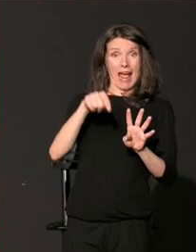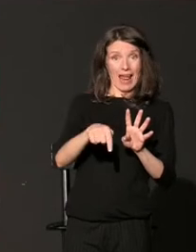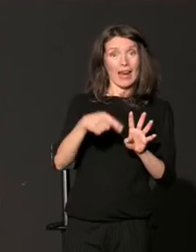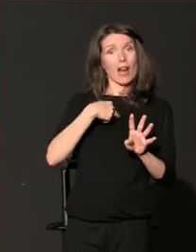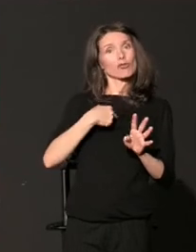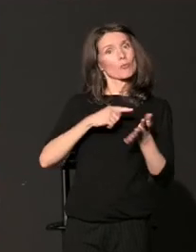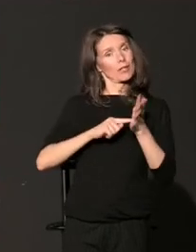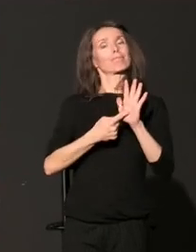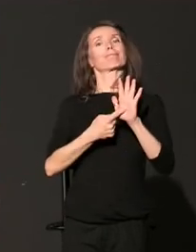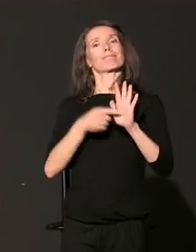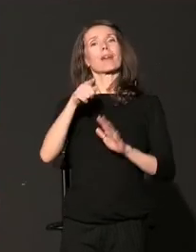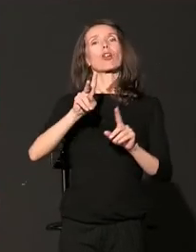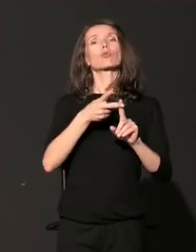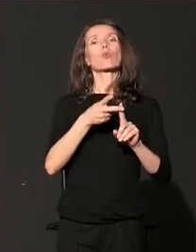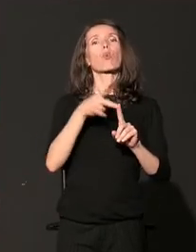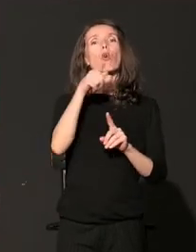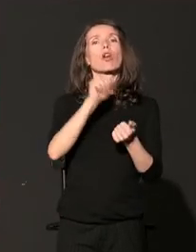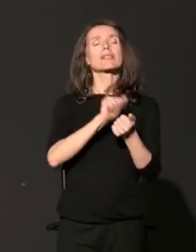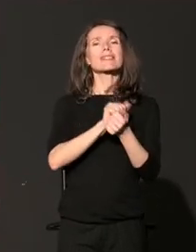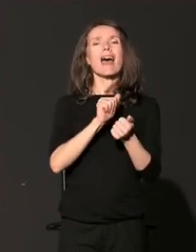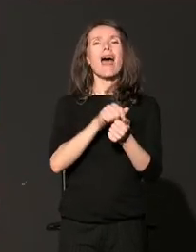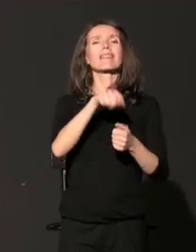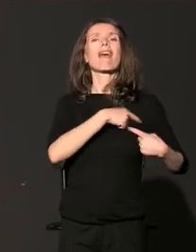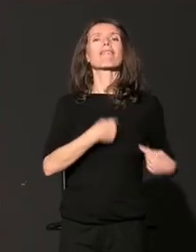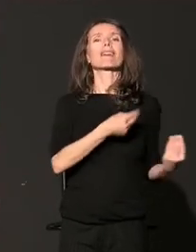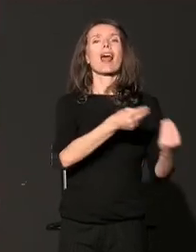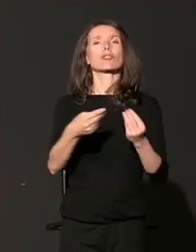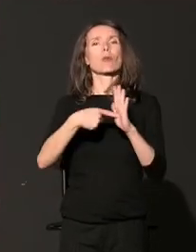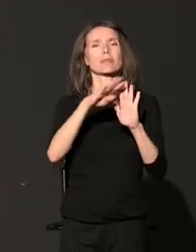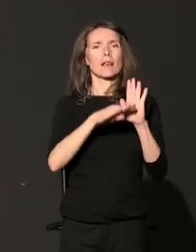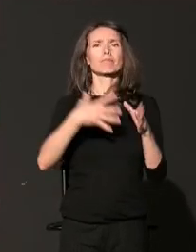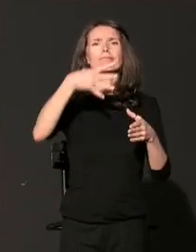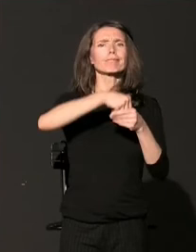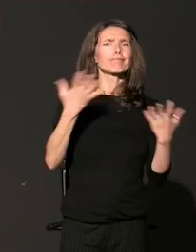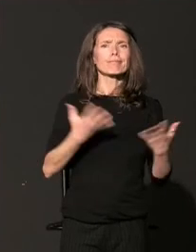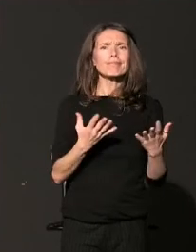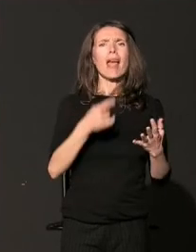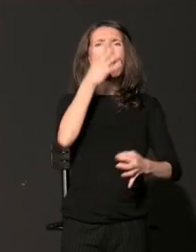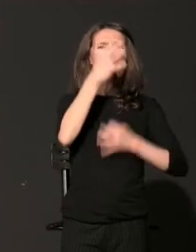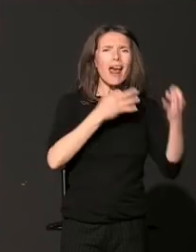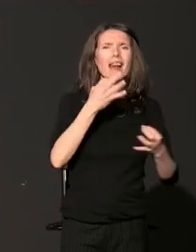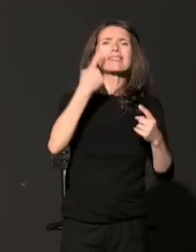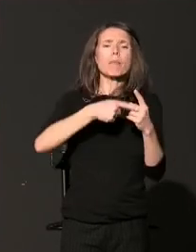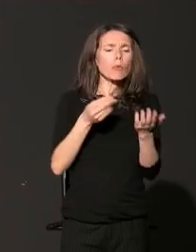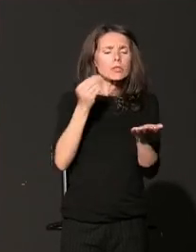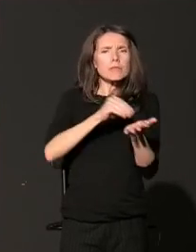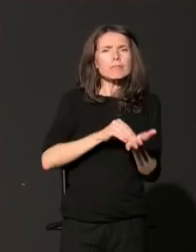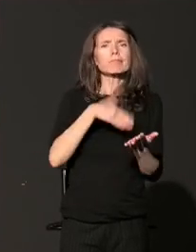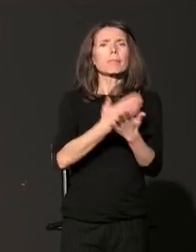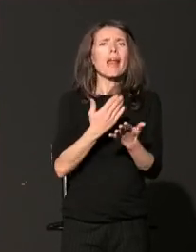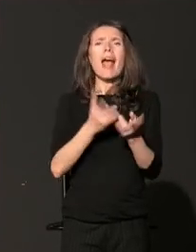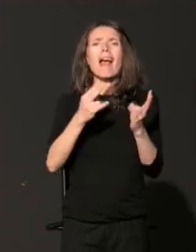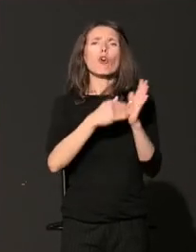filantropske agende, publikaciju koja sadrži ključne analize i sveobuhvatne predloge za unapređenje zakonodavnog i